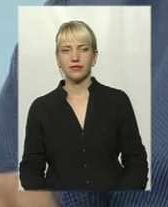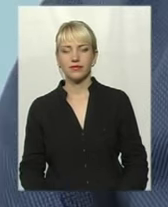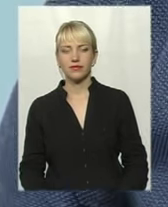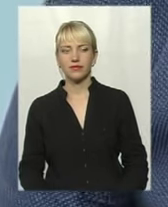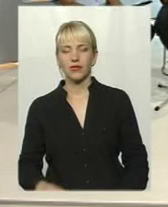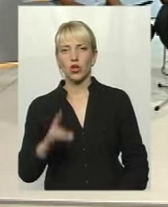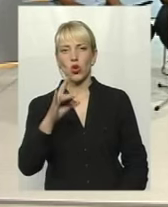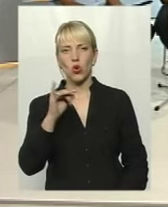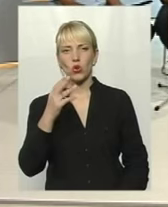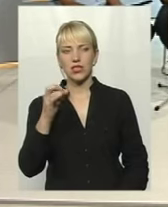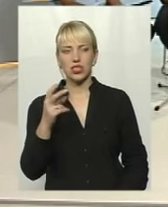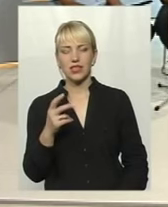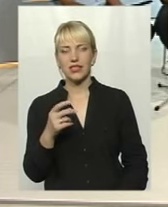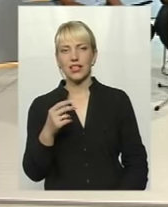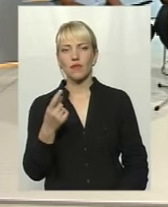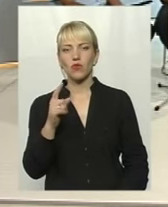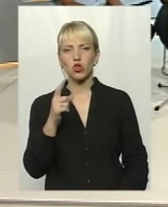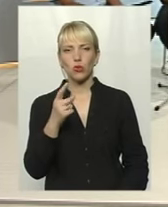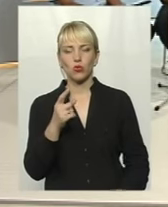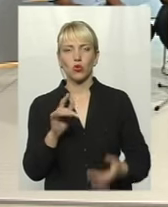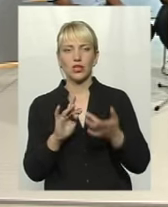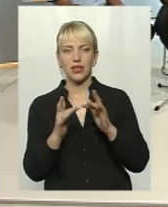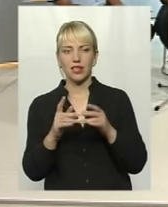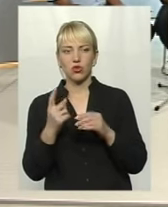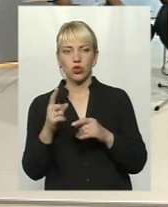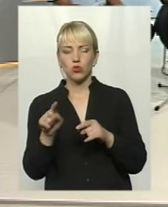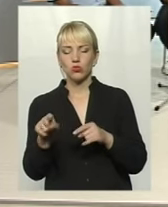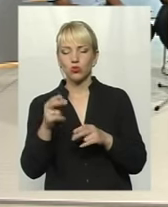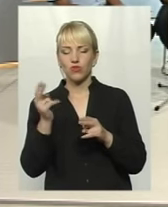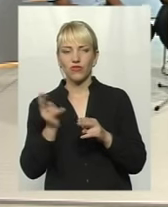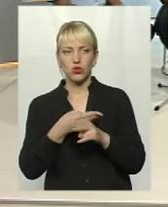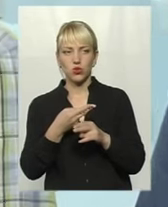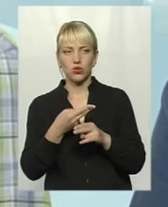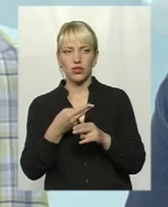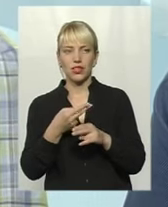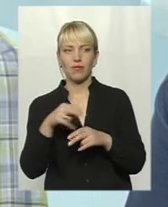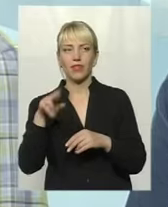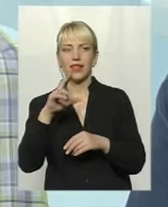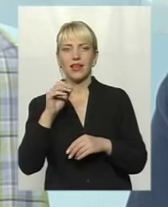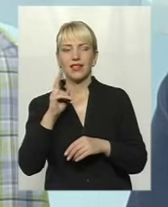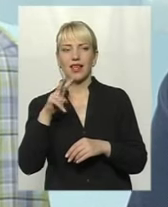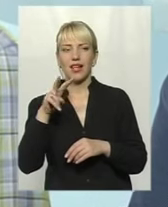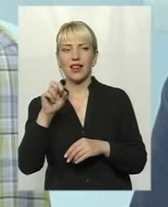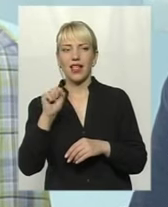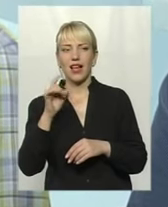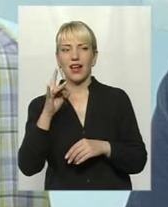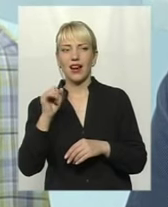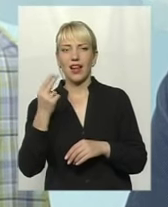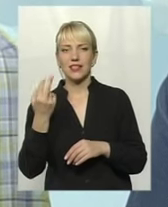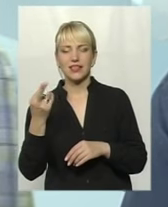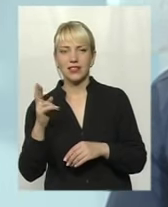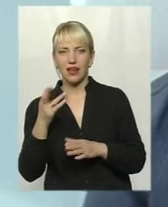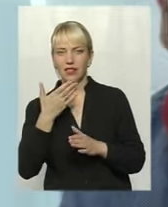Росошанська. Портал 1. Чому тут відсутні декларації? Подивіться.